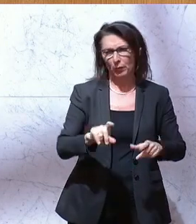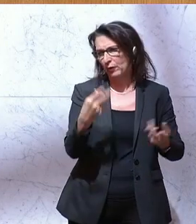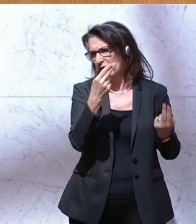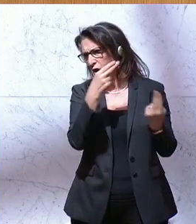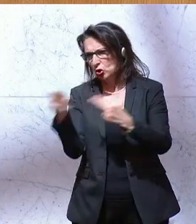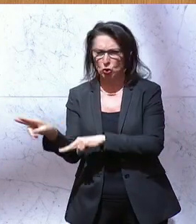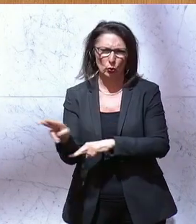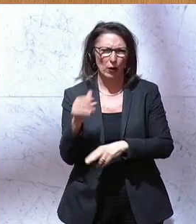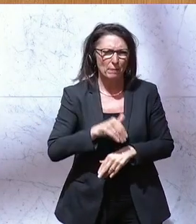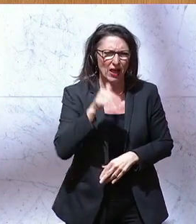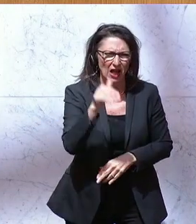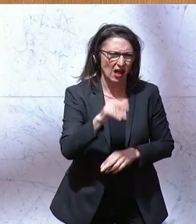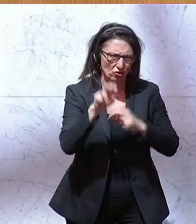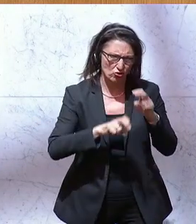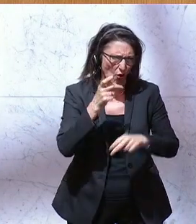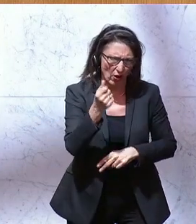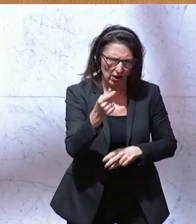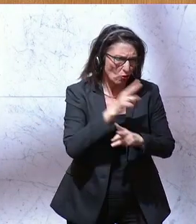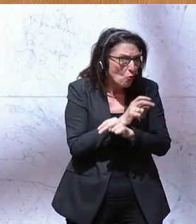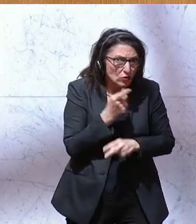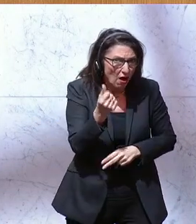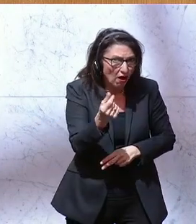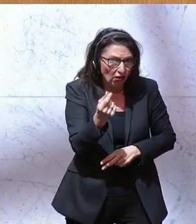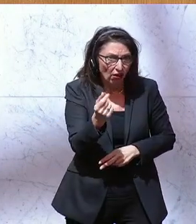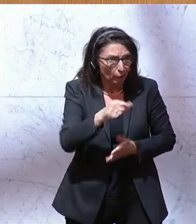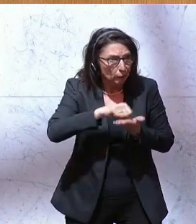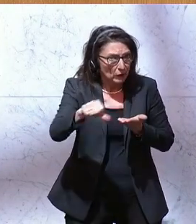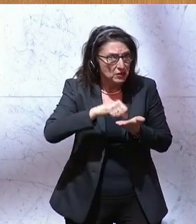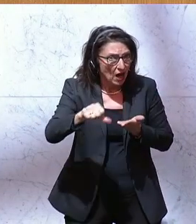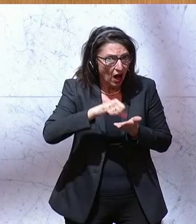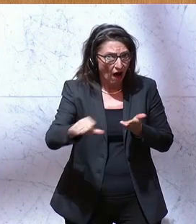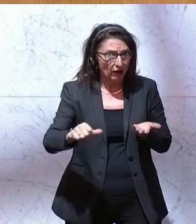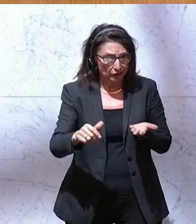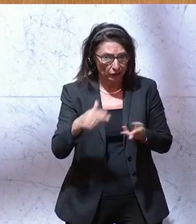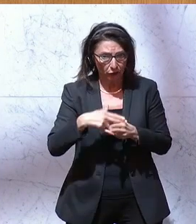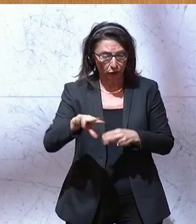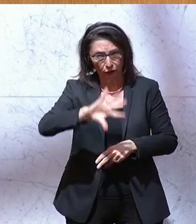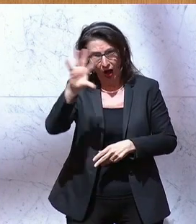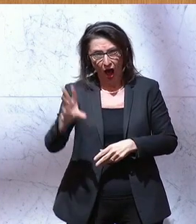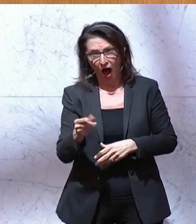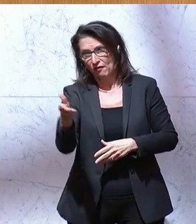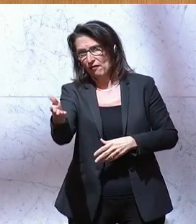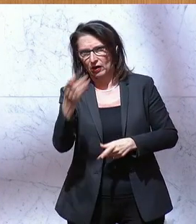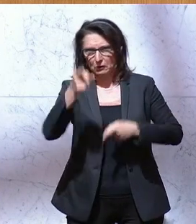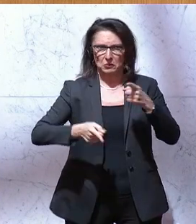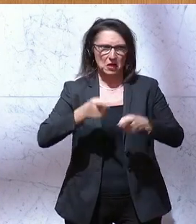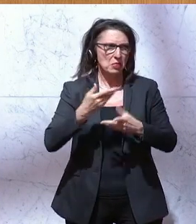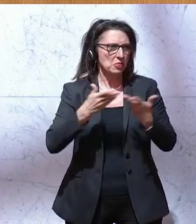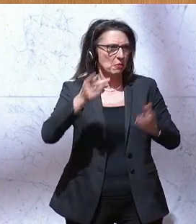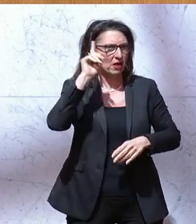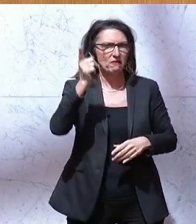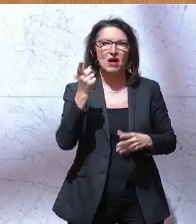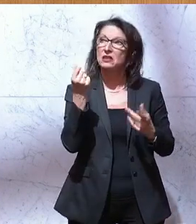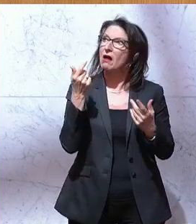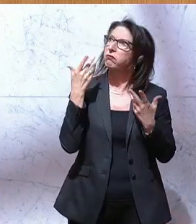Steuergeldern und österreichischen Geldern hier ausgeschüttet werden. An afrikanische Dispoten. Kein Mensch weiß, was mit diesem Geld